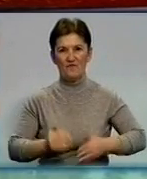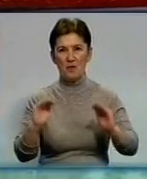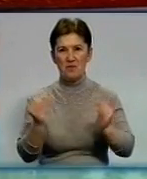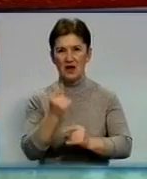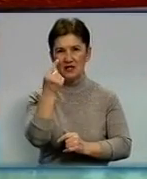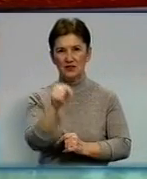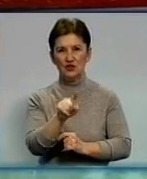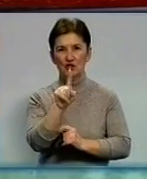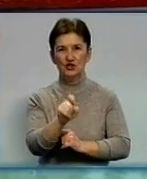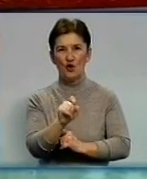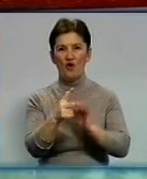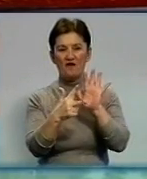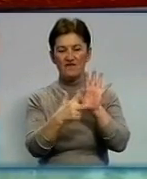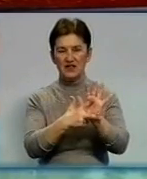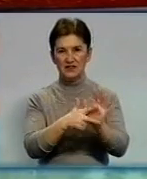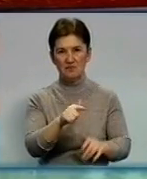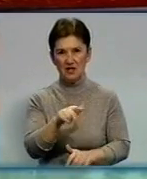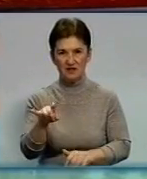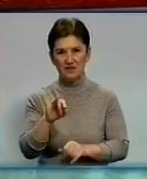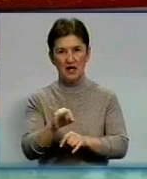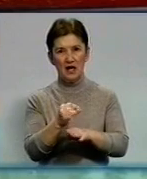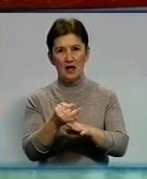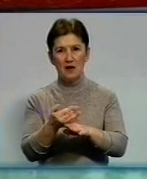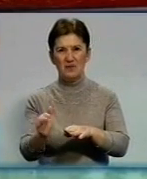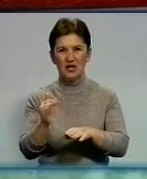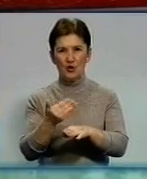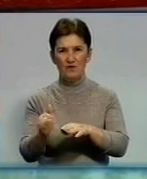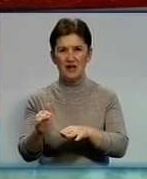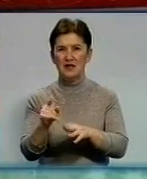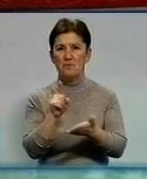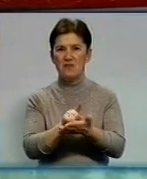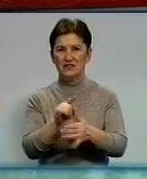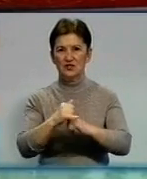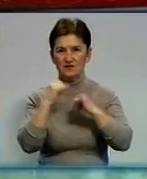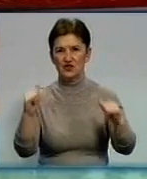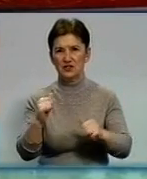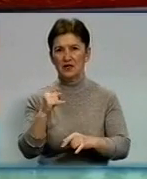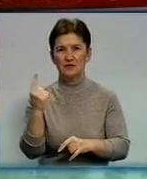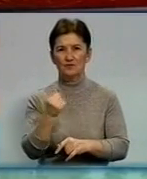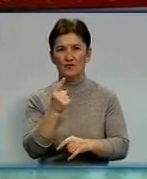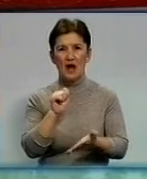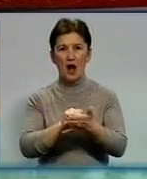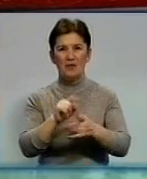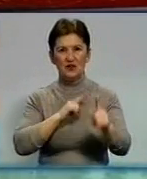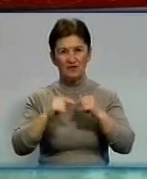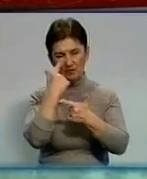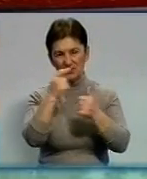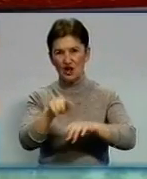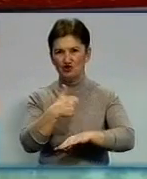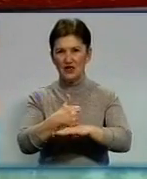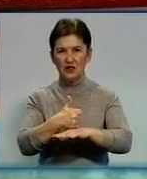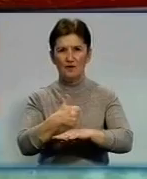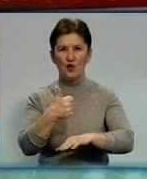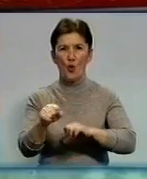1108 гривень. У зв'язку із цим перерахували пенсії. В середньому вони зросли на 9 гривень. Про це під час прес-конференції повідомила начальник